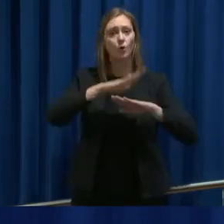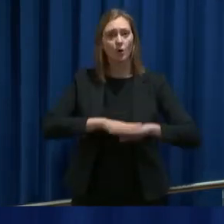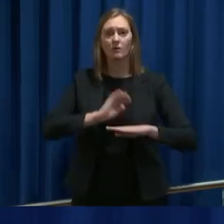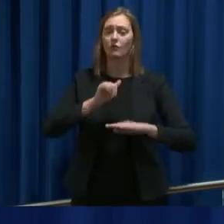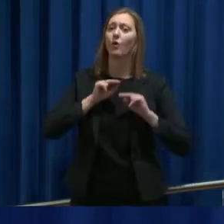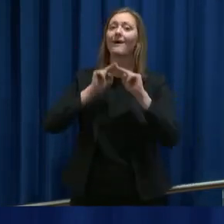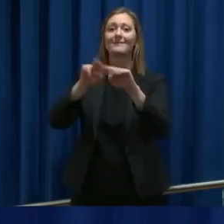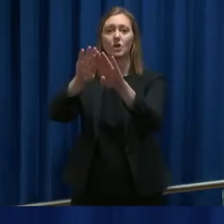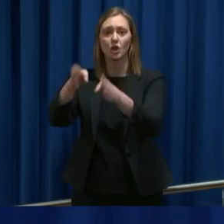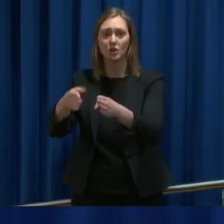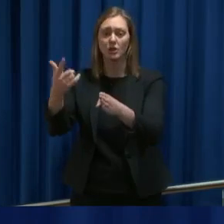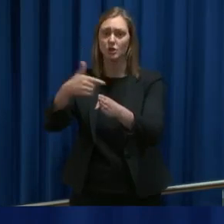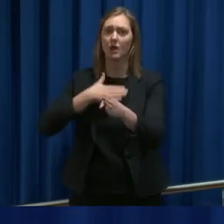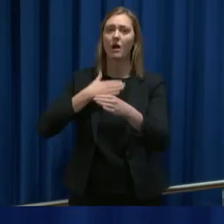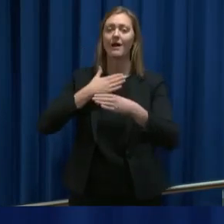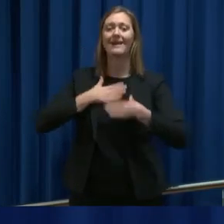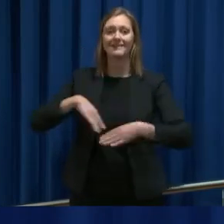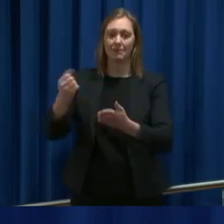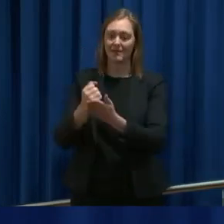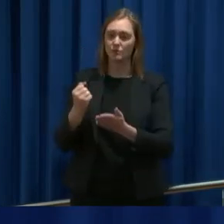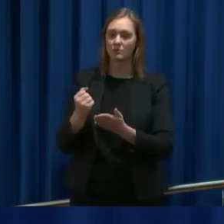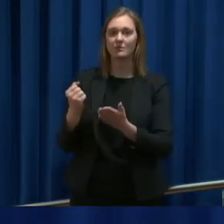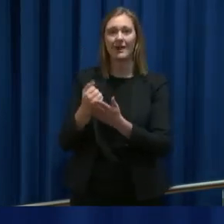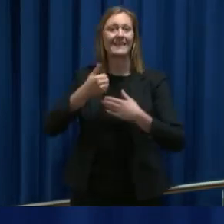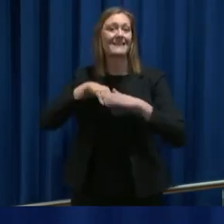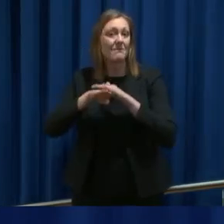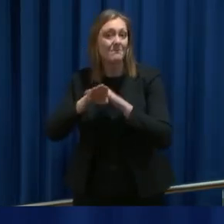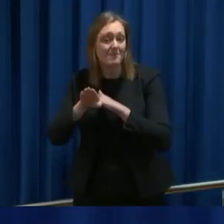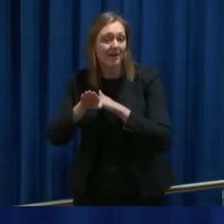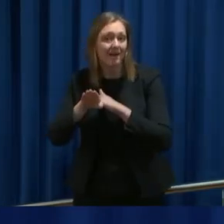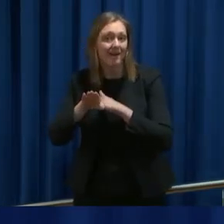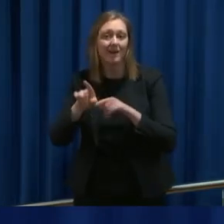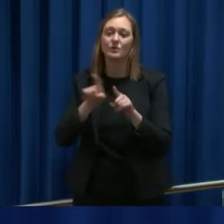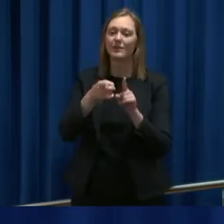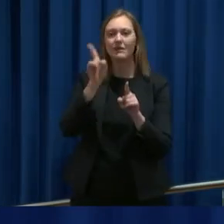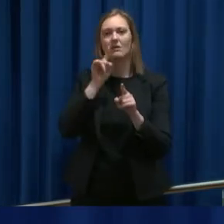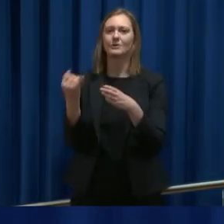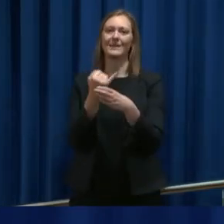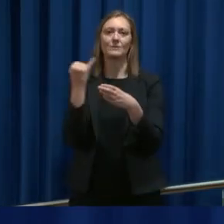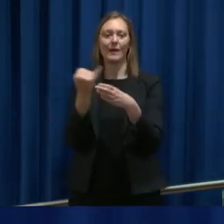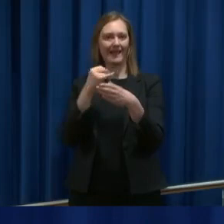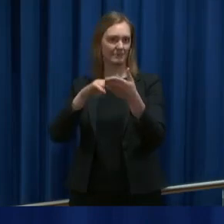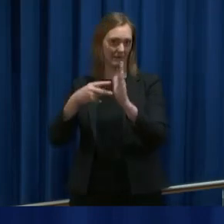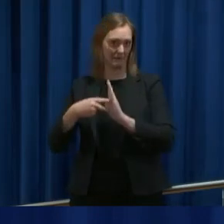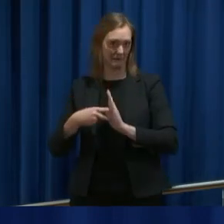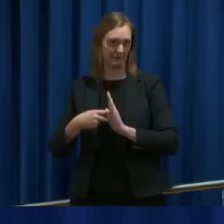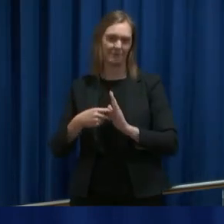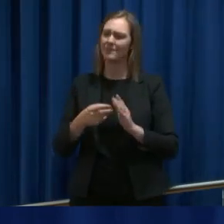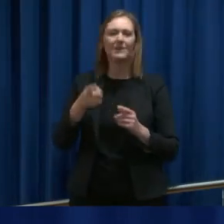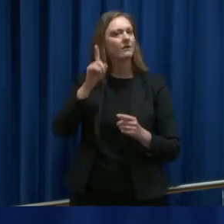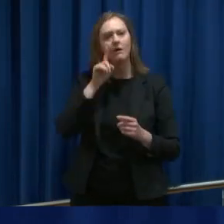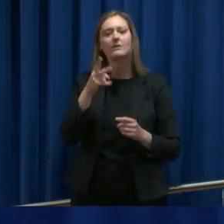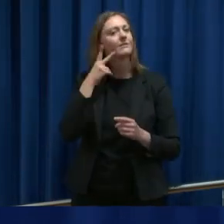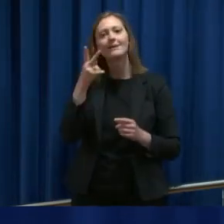hytten for det at de har helsepersonell hjemme, som i og for seg kan tenke seg at det er en sånn isoleringsmekanisme i det. Men det kan vi ikke ta